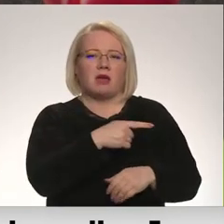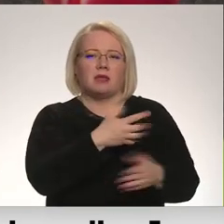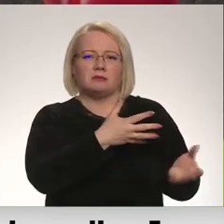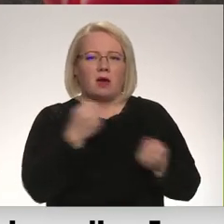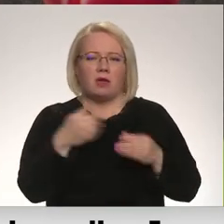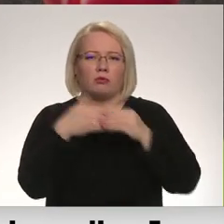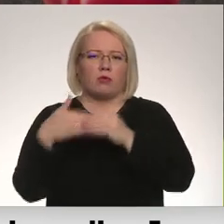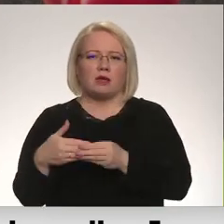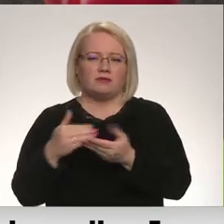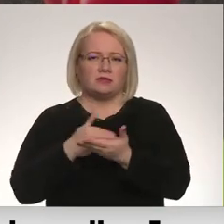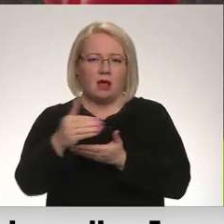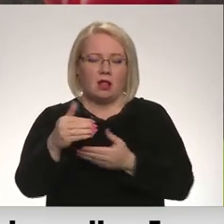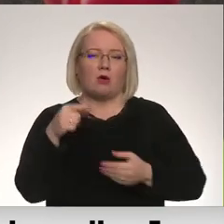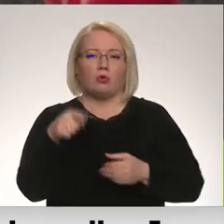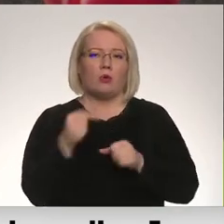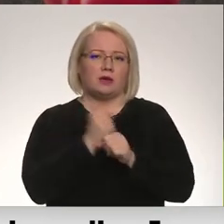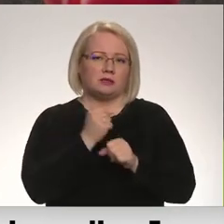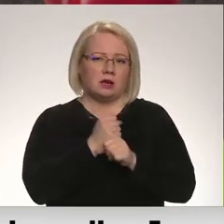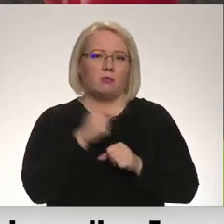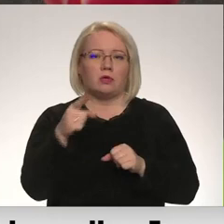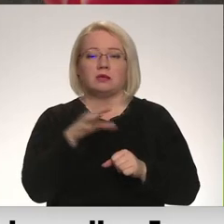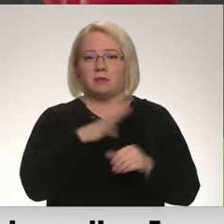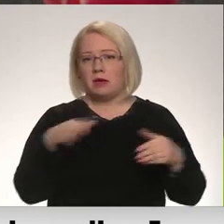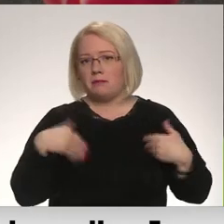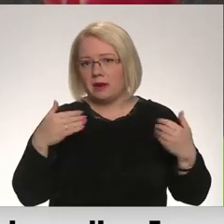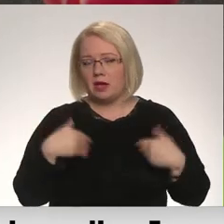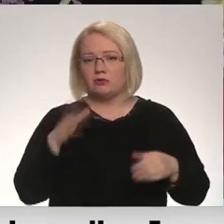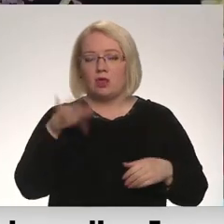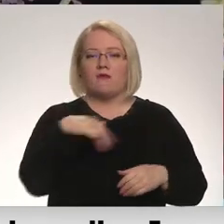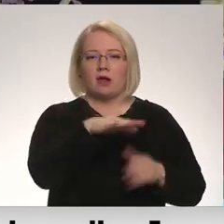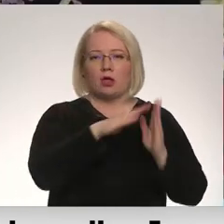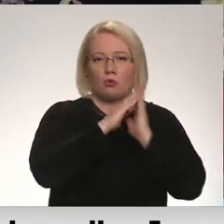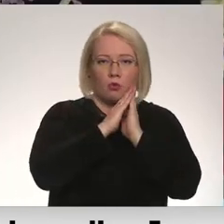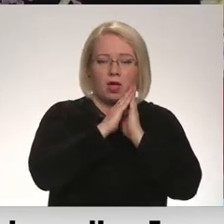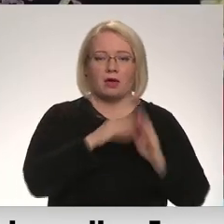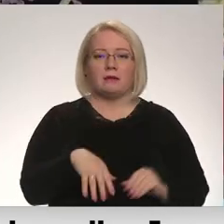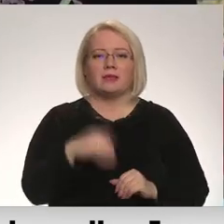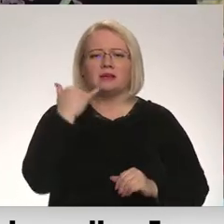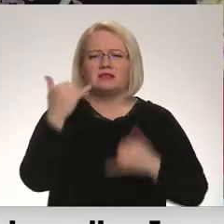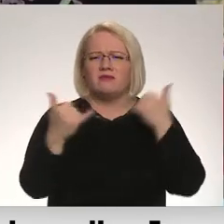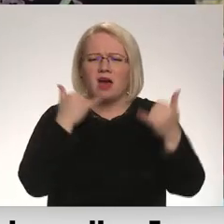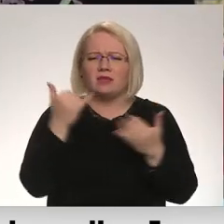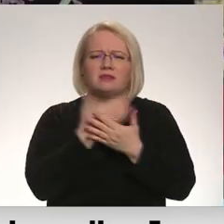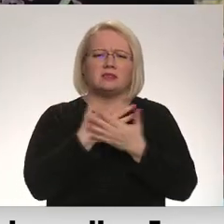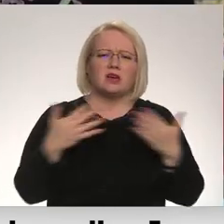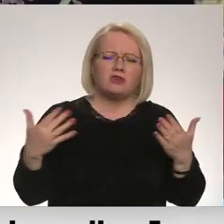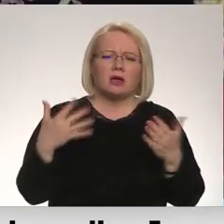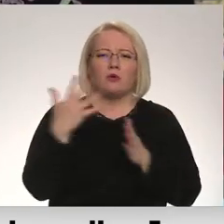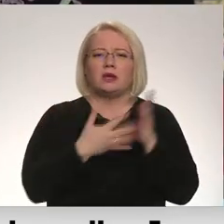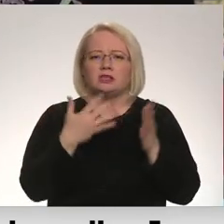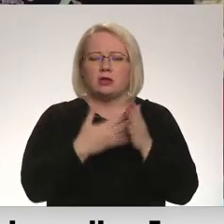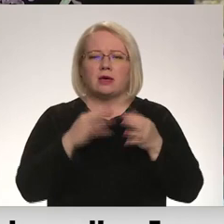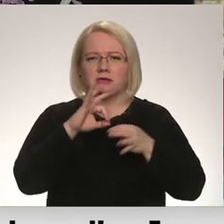transportēt tālāk. Mēs to izdarījām. Tas bija tas prieks. Tad tu vari iedlulēt. Zvani visdažādākie un risinājumi